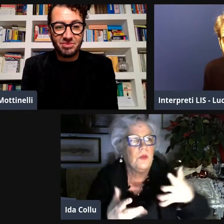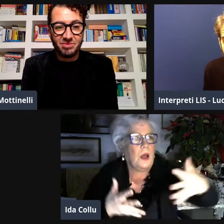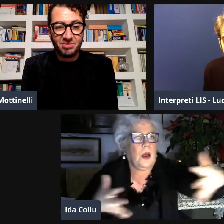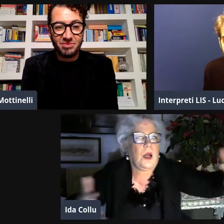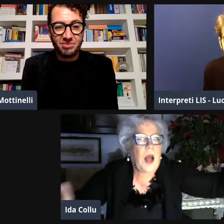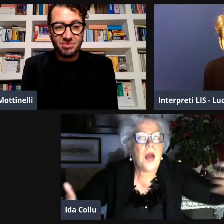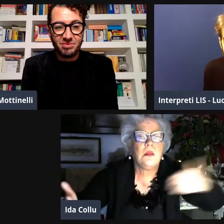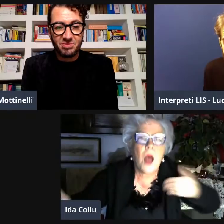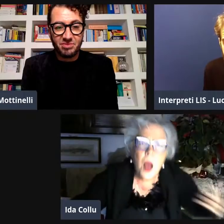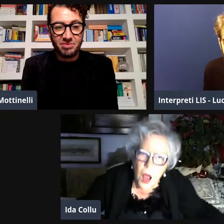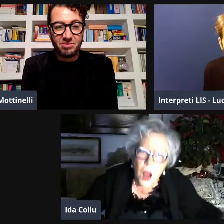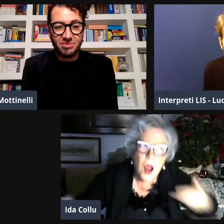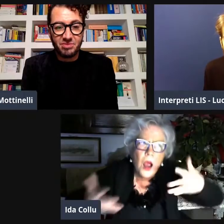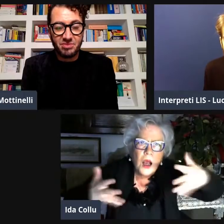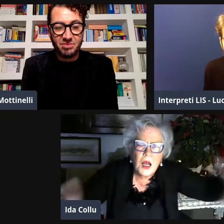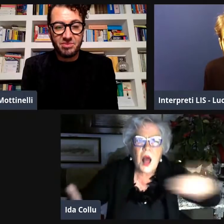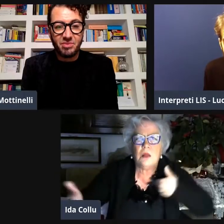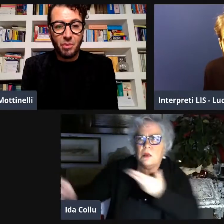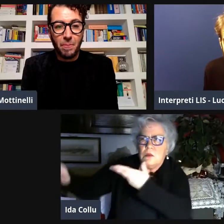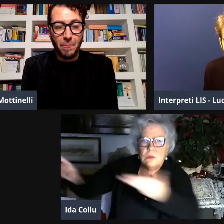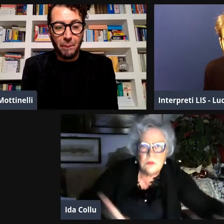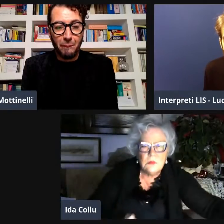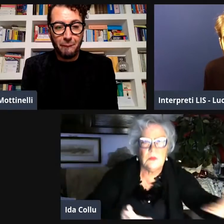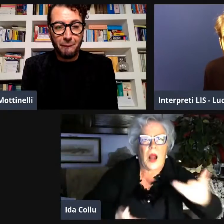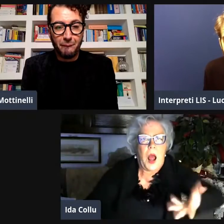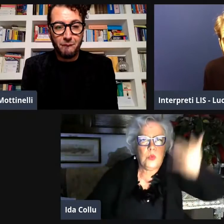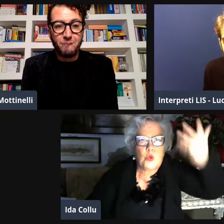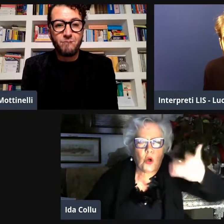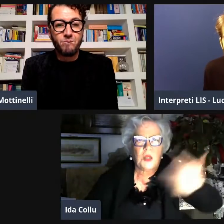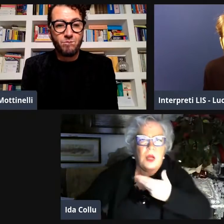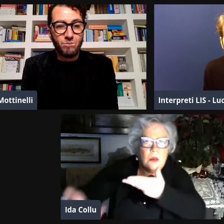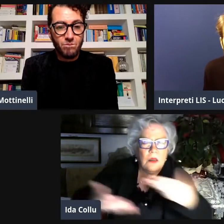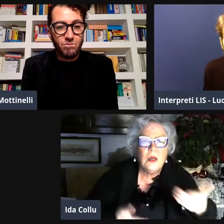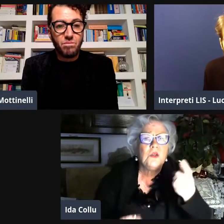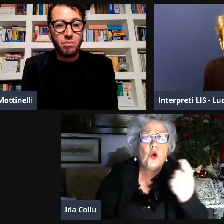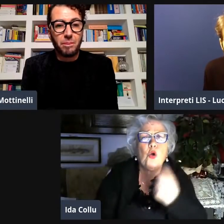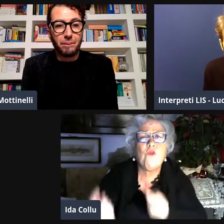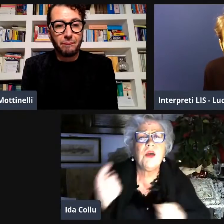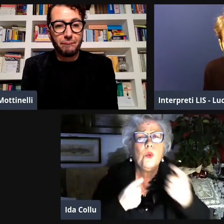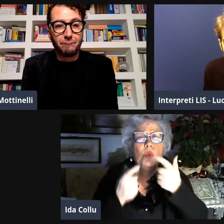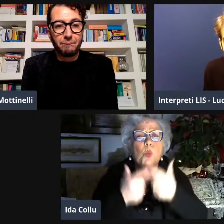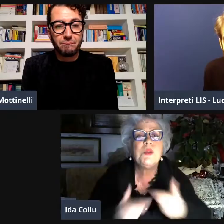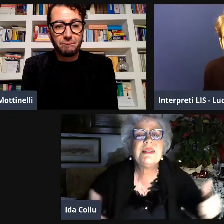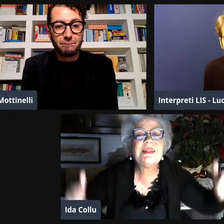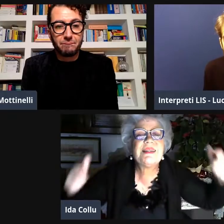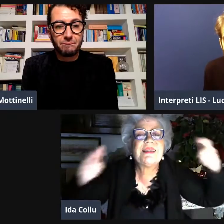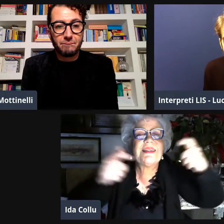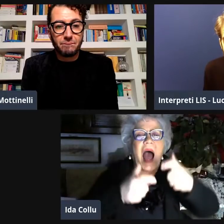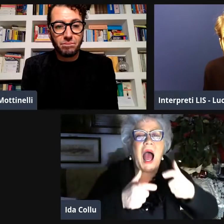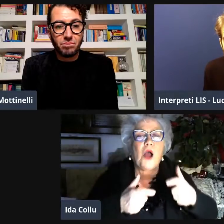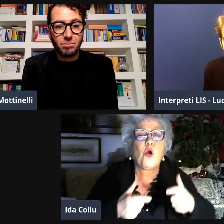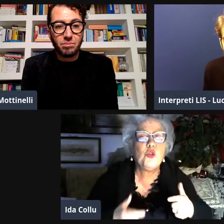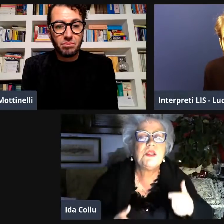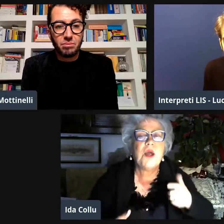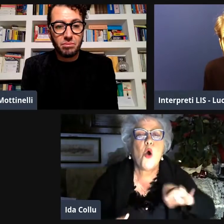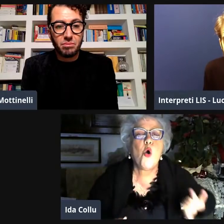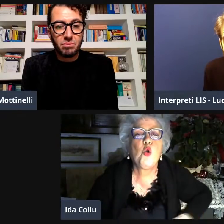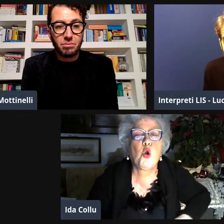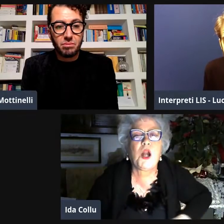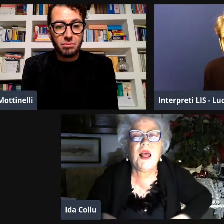Magarotto lui ha accettato io ho avuto il mio spazio ho potuto invitare le autorità le istituzioni